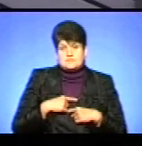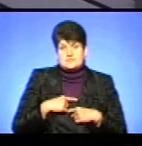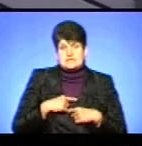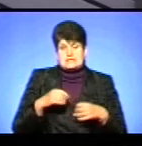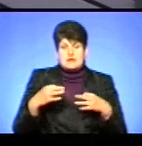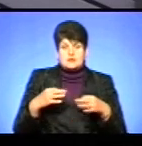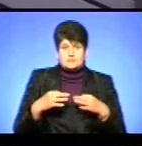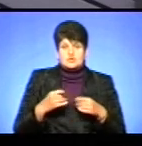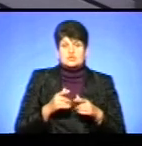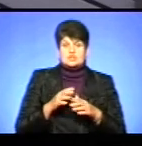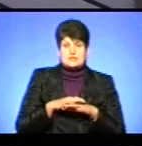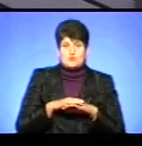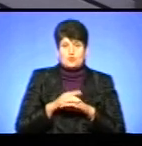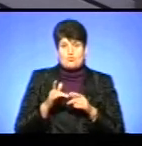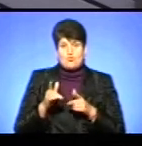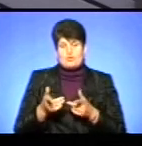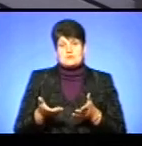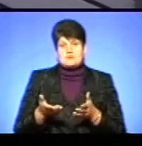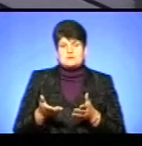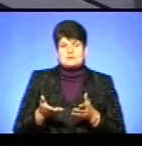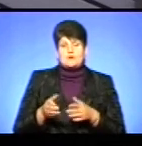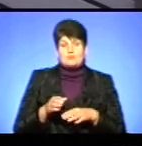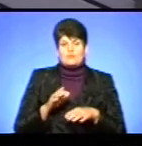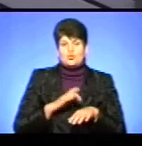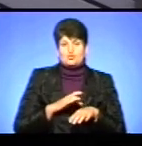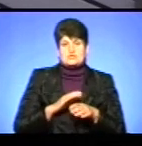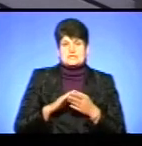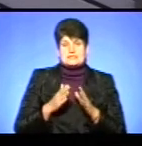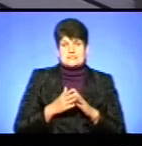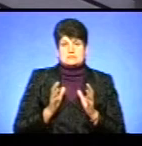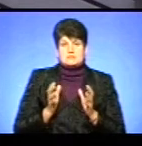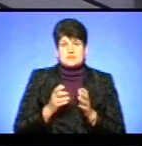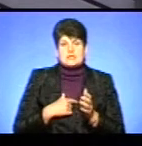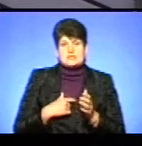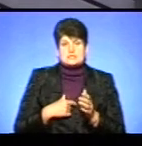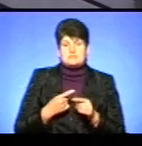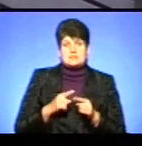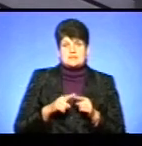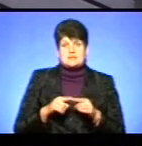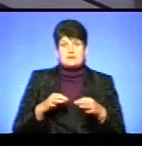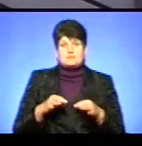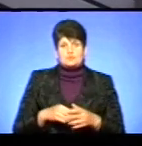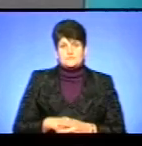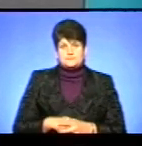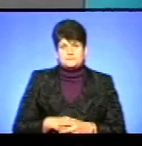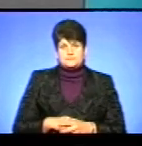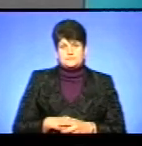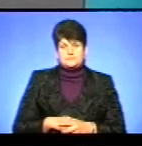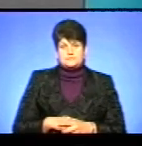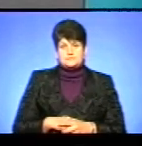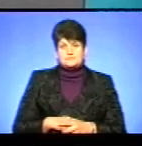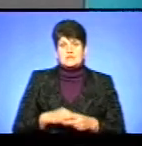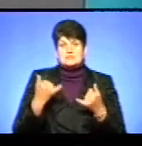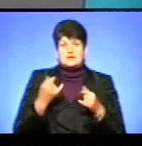все ж таки народ погодиться, нехай буде в болючій ситуації, але зберегти для себе цей громадський пасажерський транспорт. Зараз це